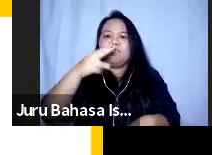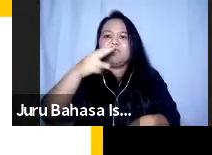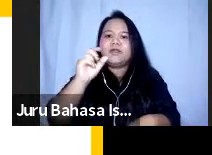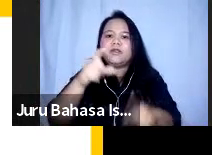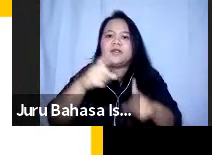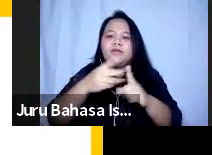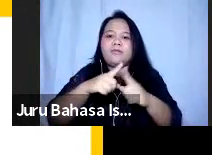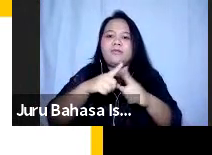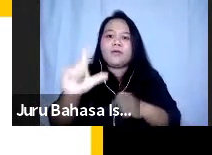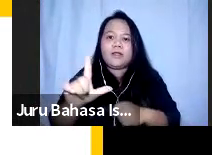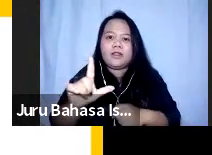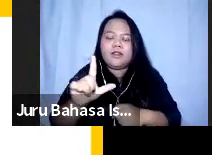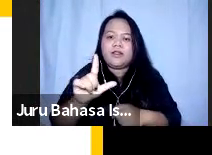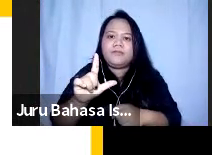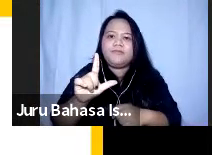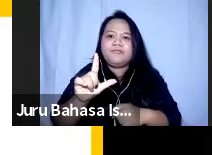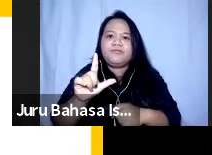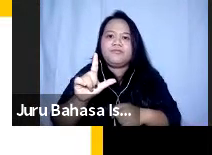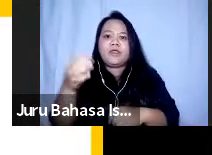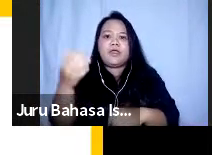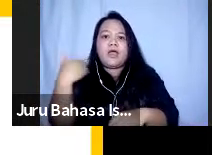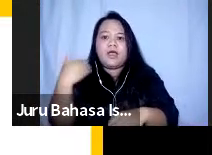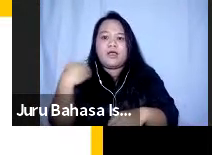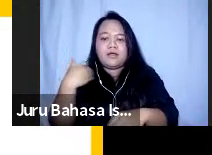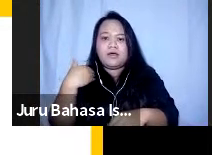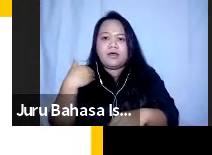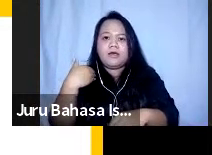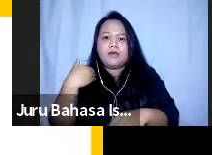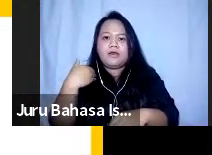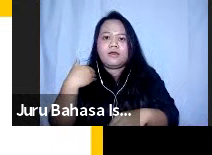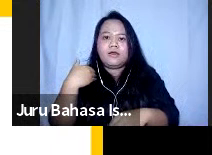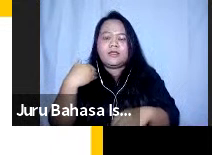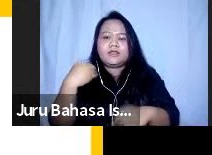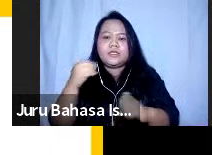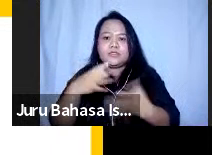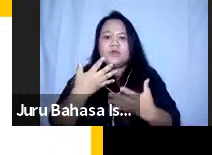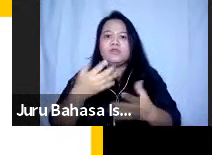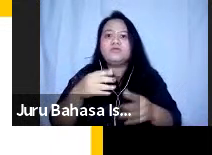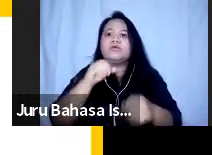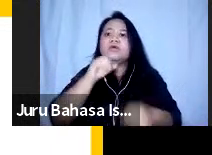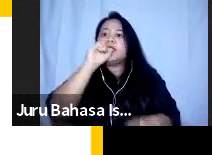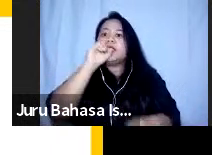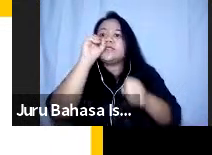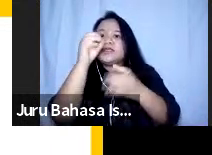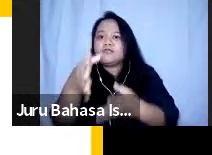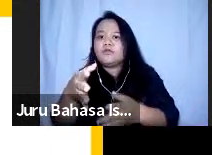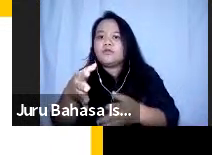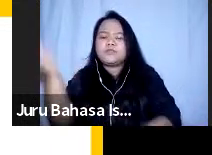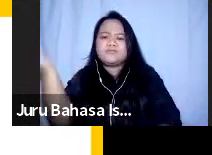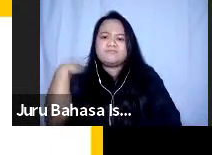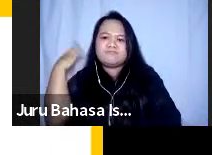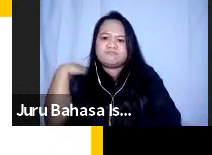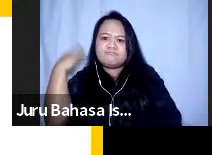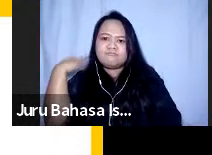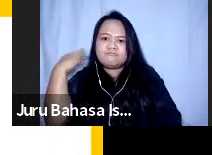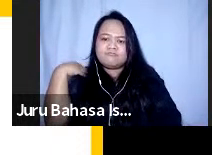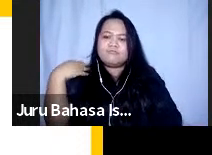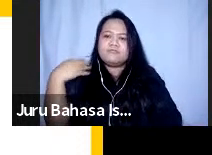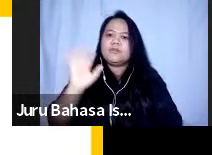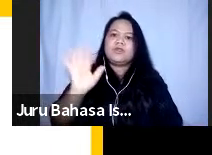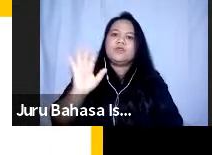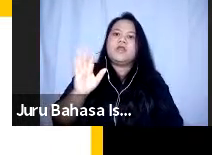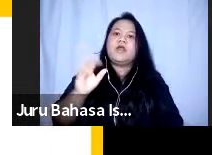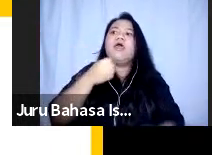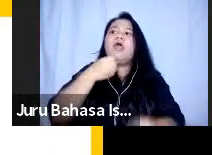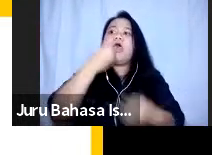ketika ada sesuatu kita kasih tahu dengan ditepuk begitu ya tidak harus kemudian